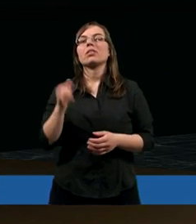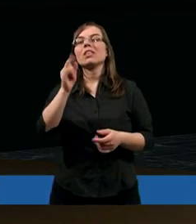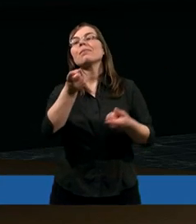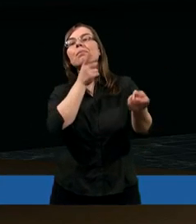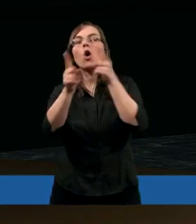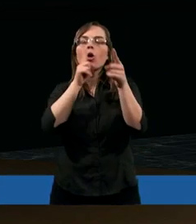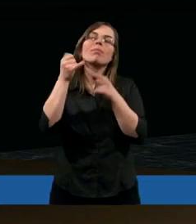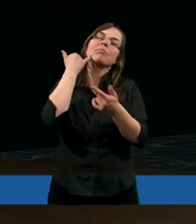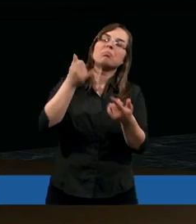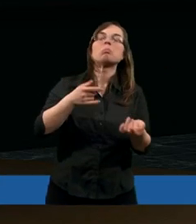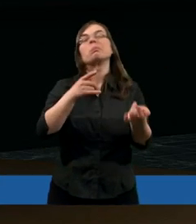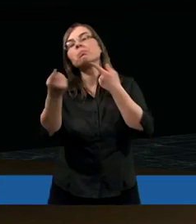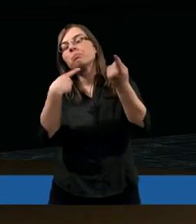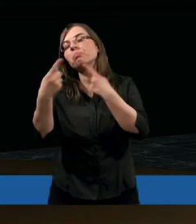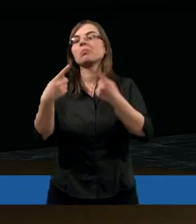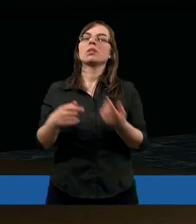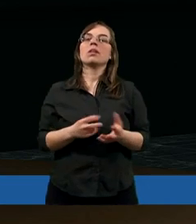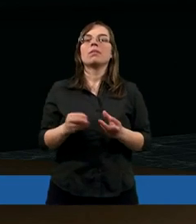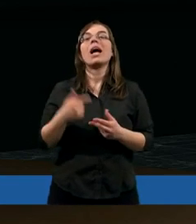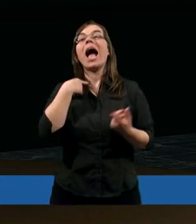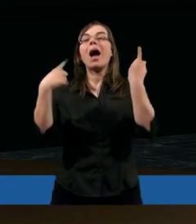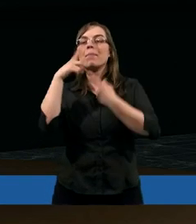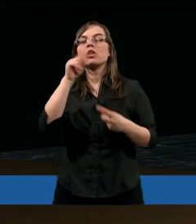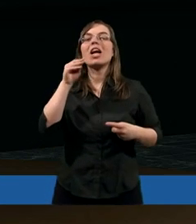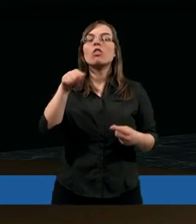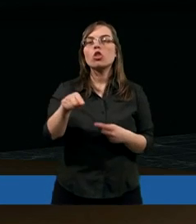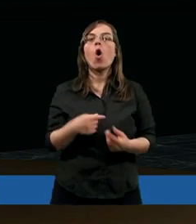i rozmawiamy. I ja myślę, że to